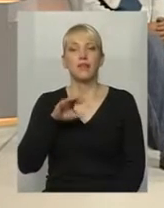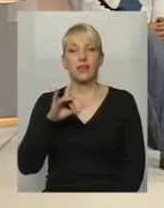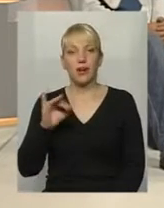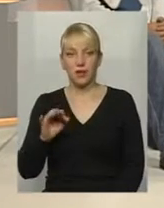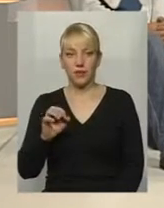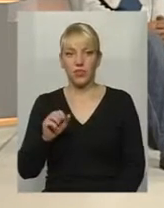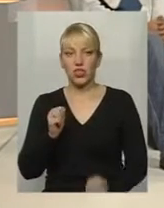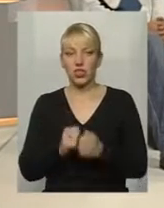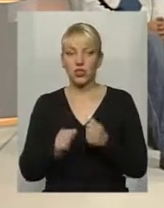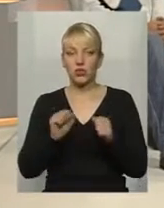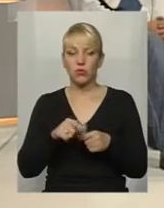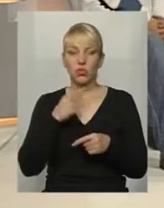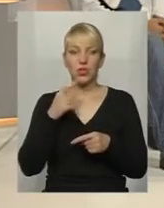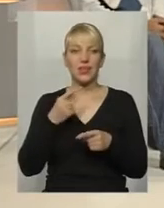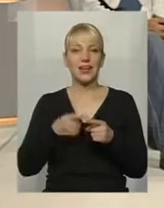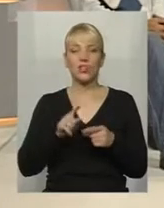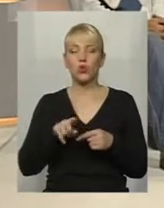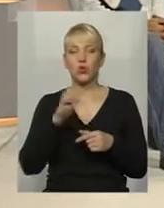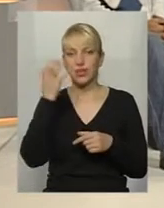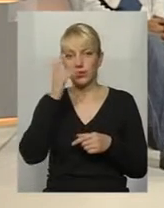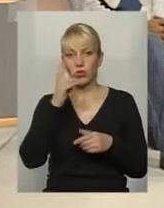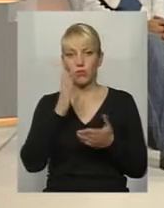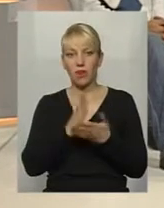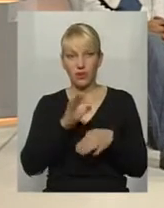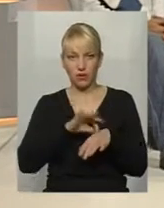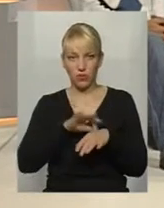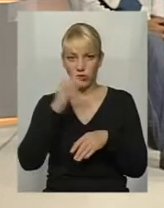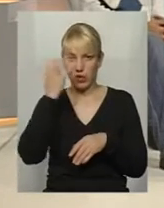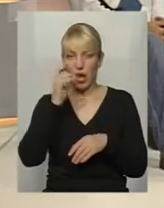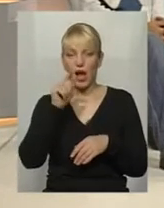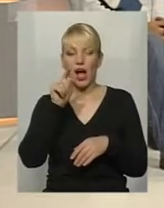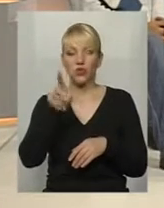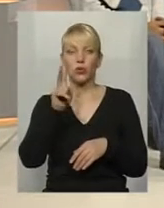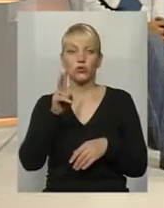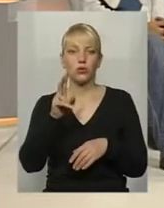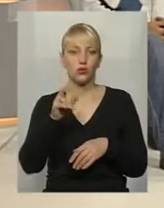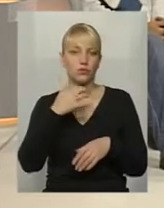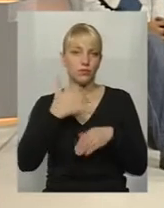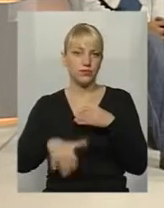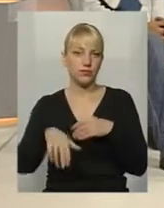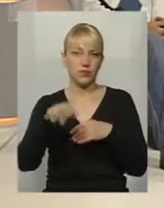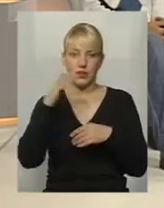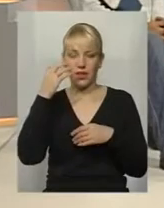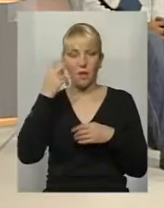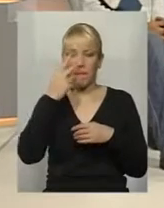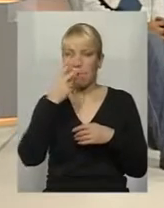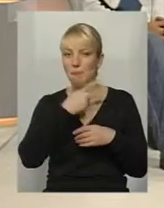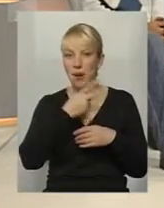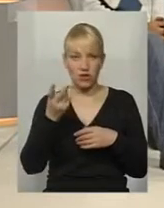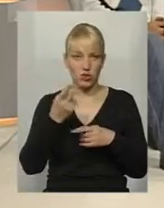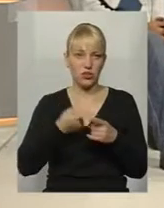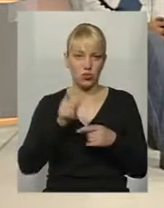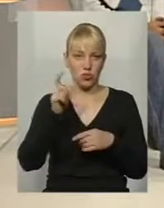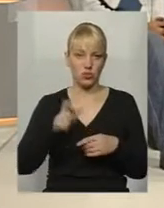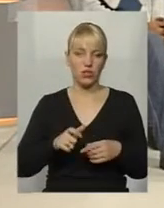що не той незрячий, хто має ваду зору, той, хто не бачить людину з проблемою. Правда ж? Так, звичайно. Я хотів